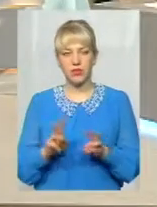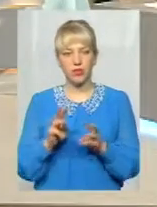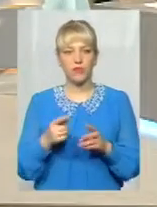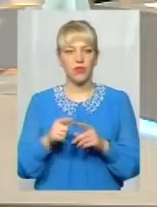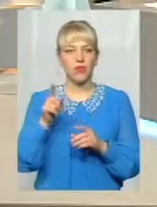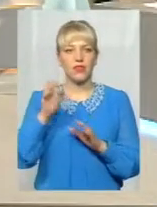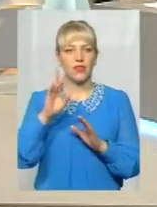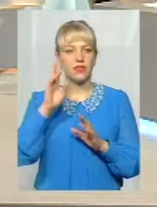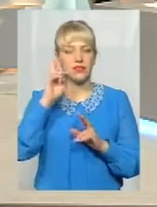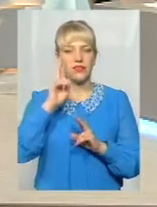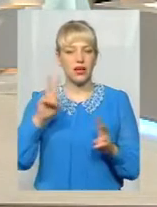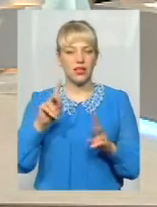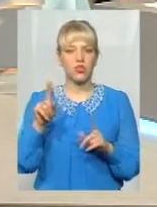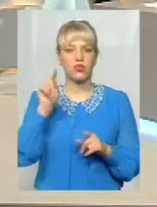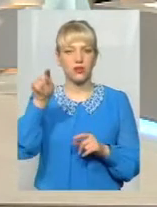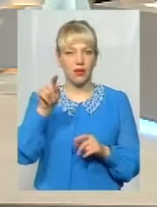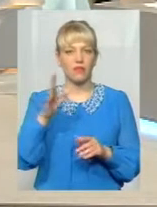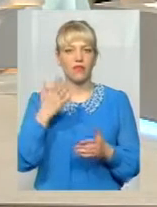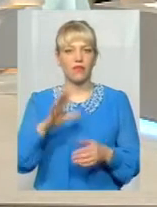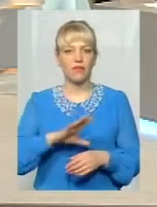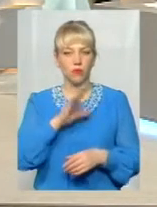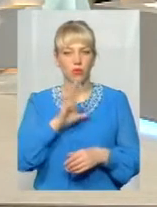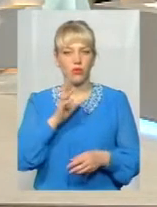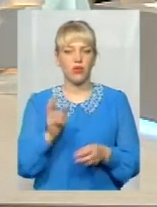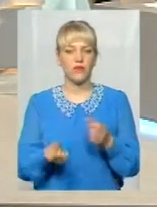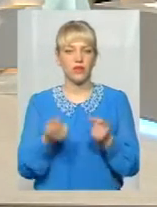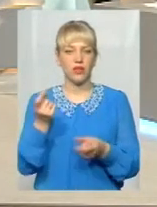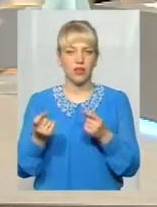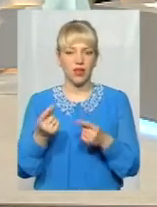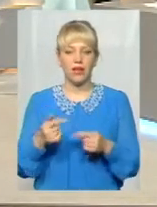що вона там виникала, тому що саме в цей період воно дуже часті випадки.